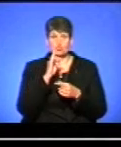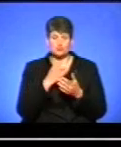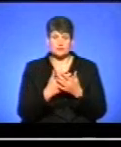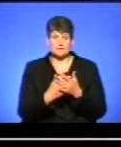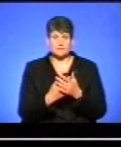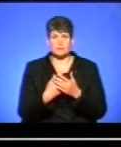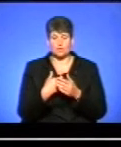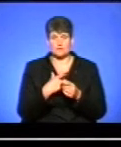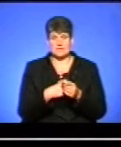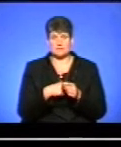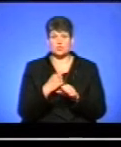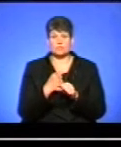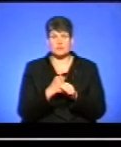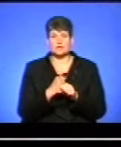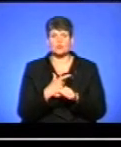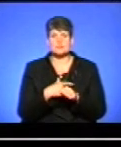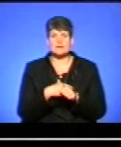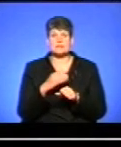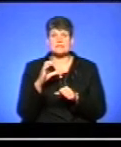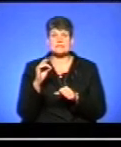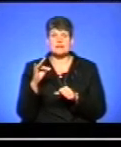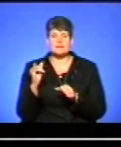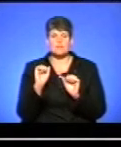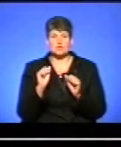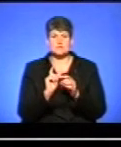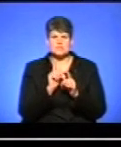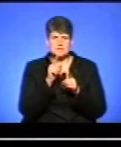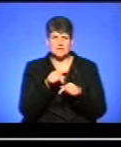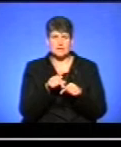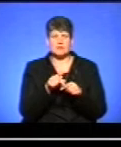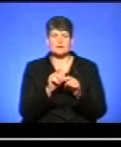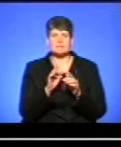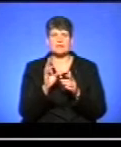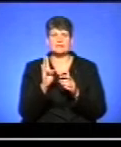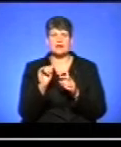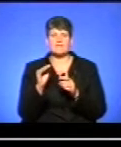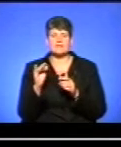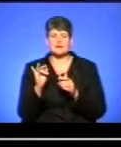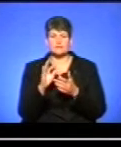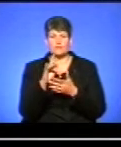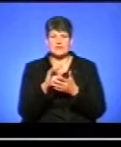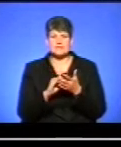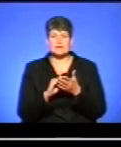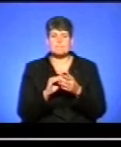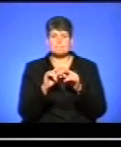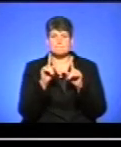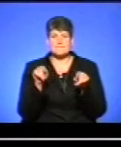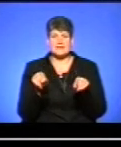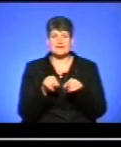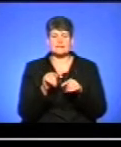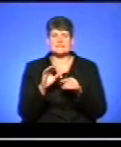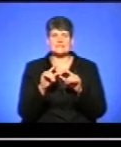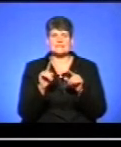наприклад, ми в себе зробили такий сервіс на сайті, де можна зайти, там є навігатор вступника, вести перелік сертифікатів ЗНО, який ти